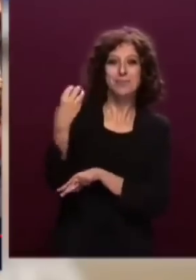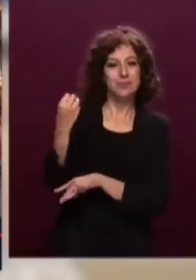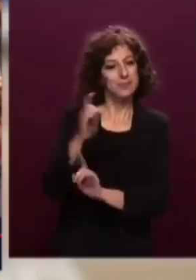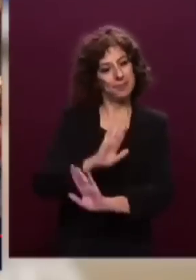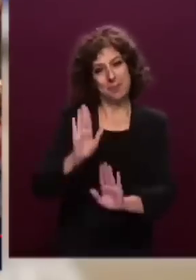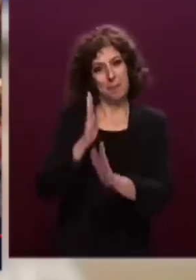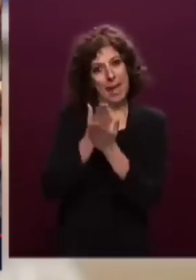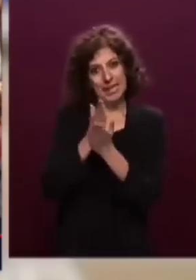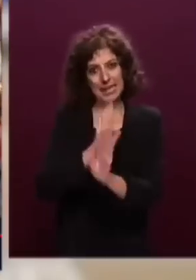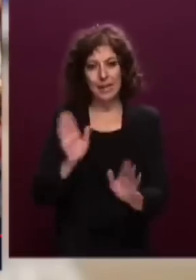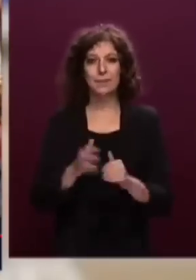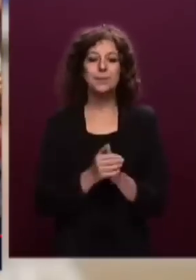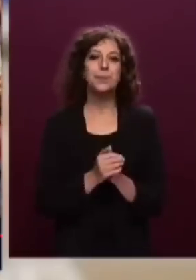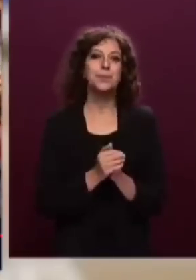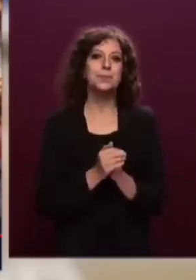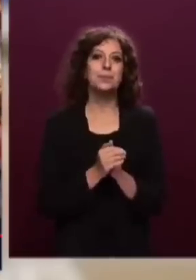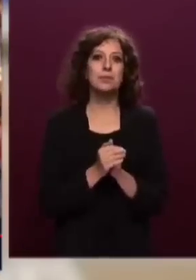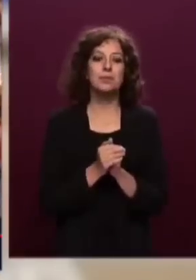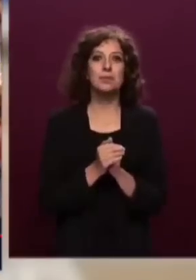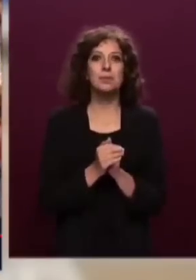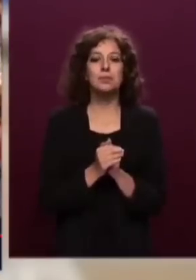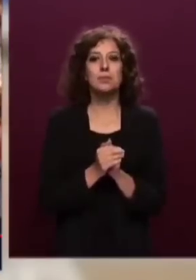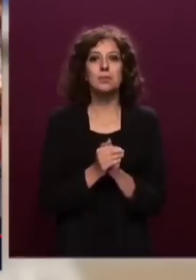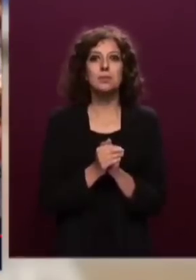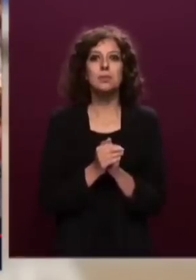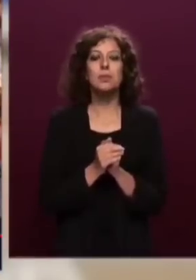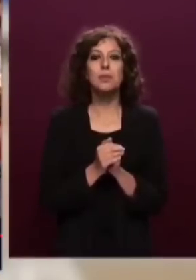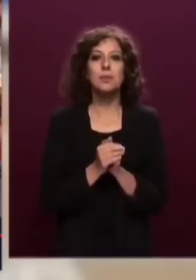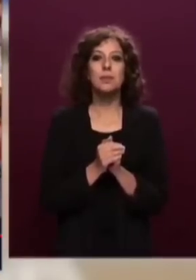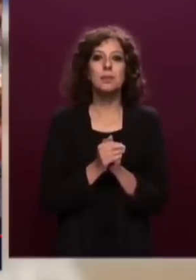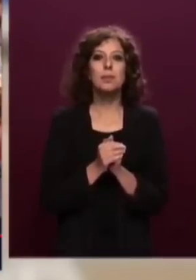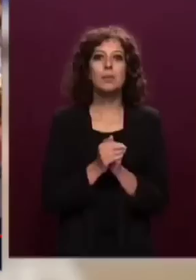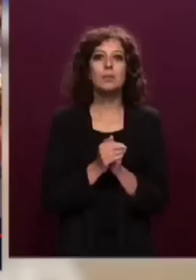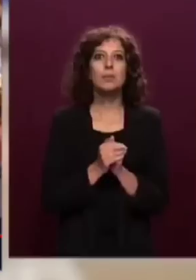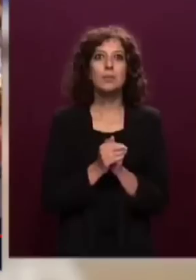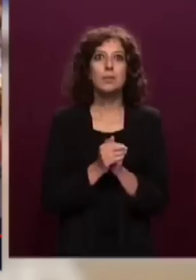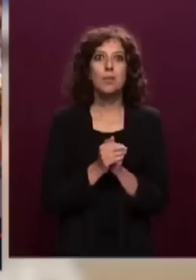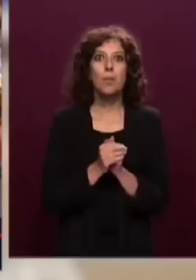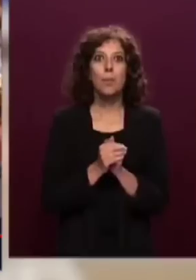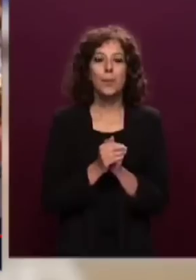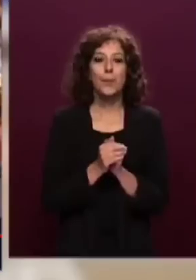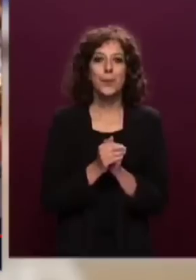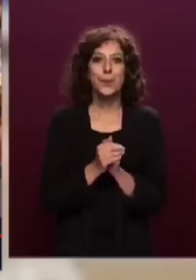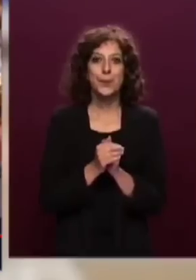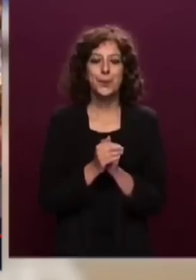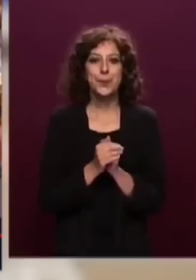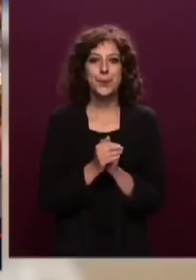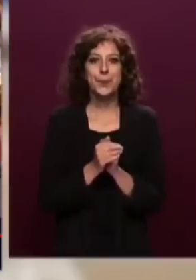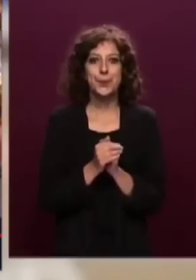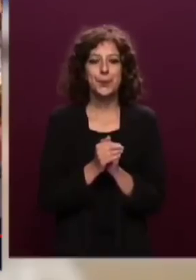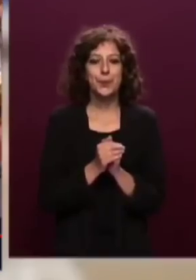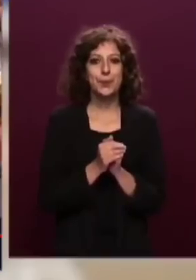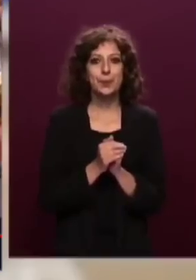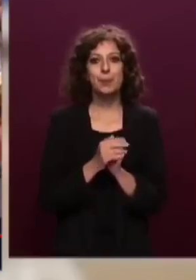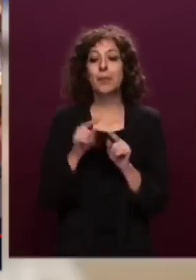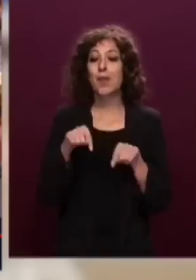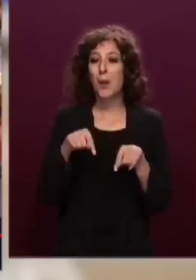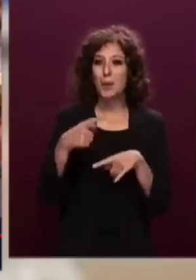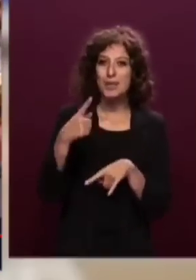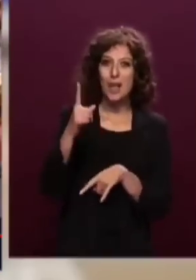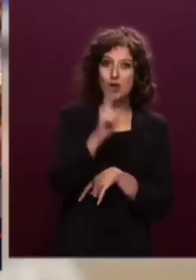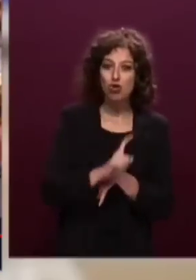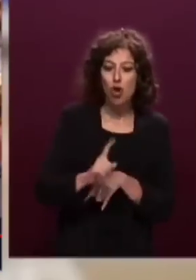Potremmo definirla, questa giornata, la giornata in cui crollano